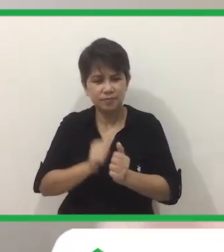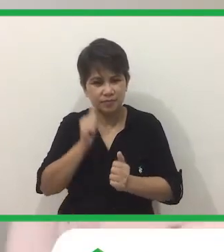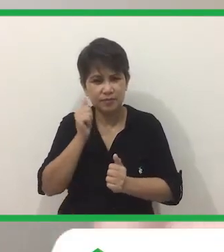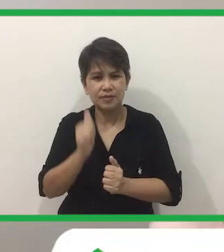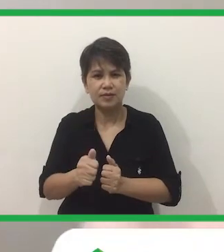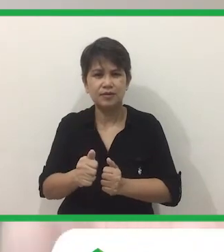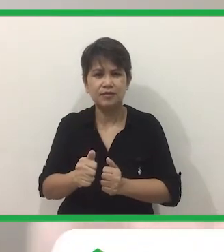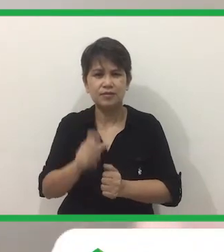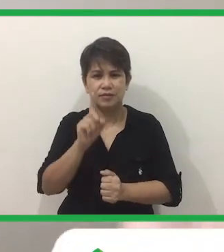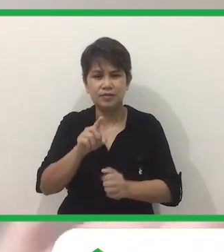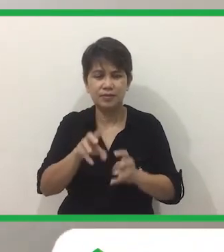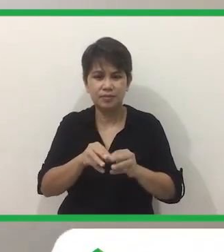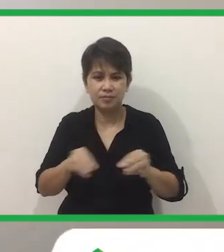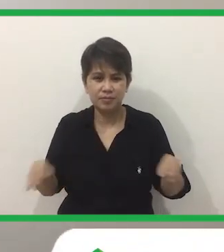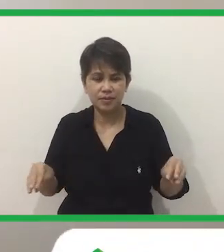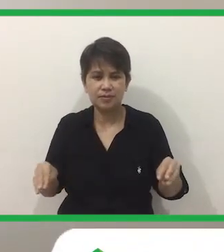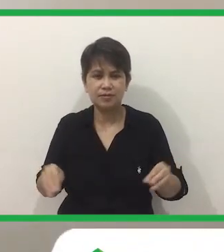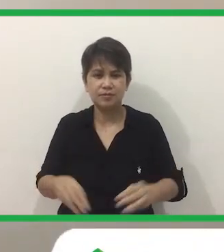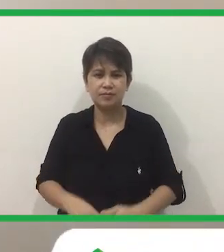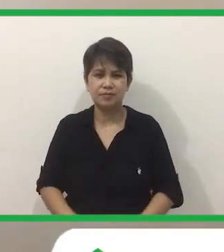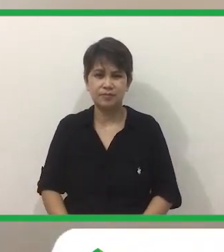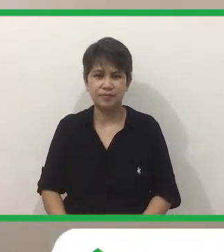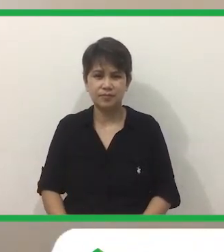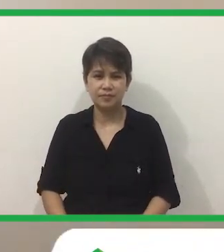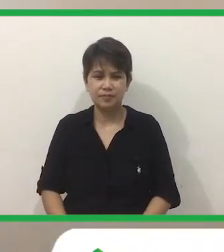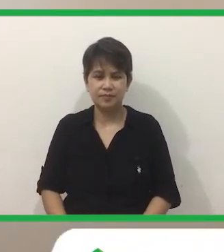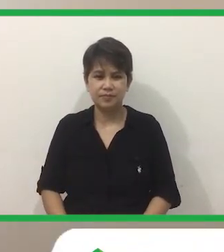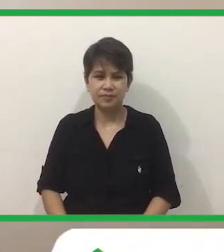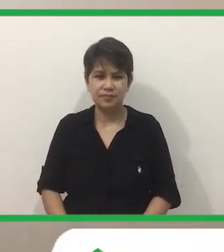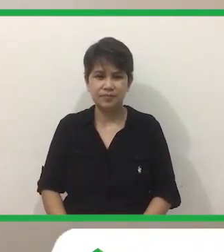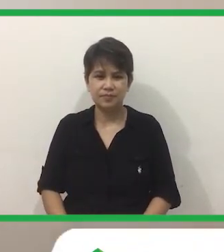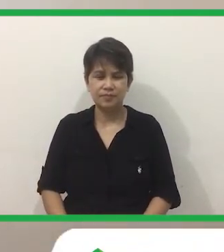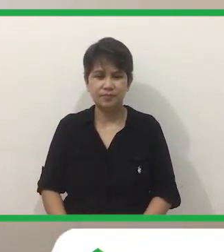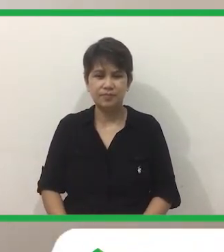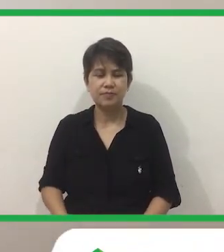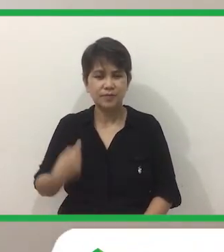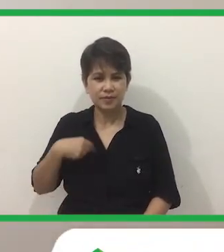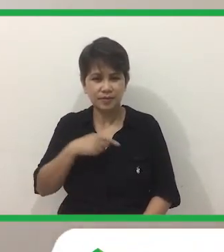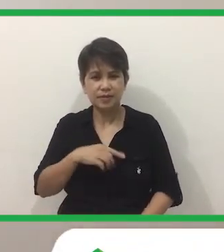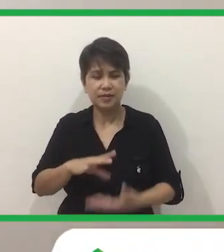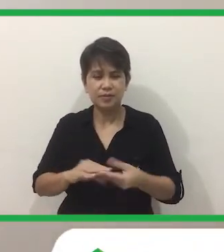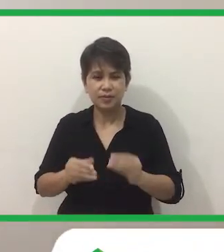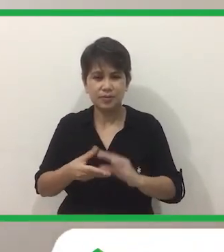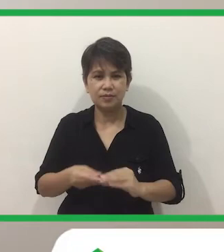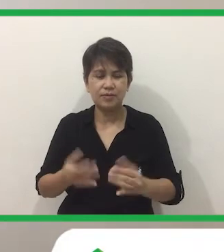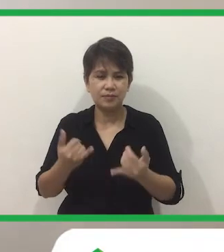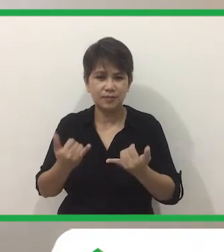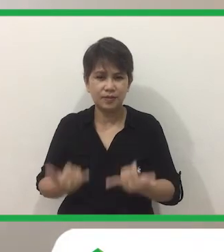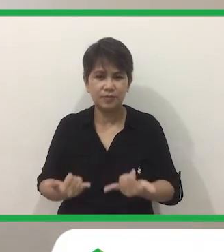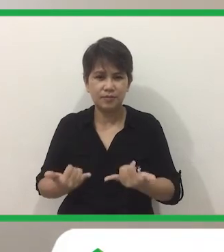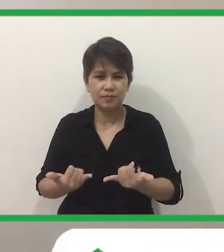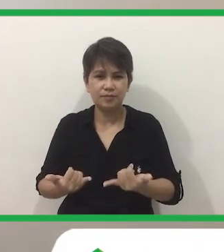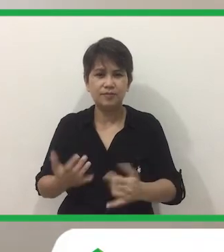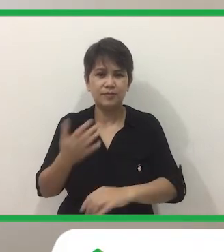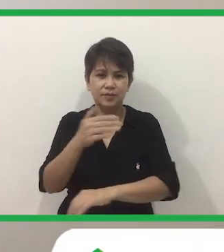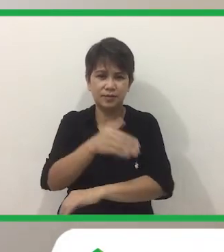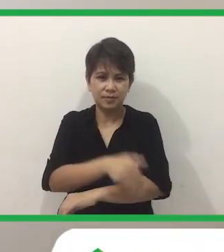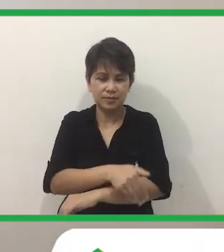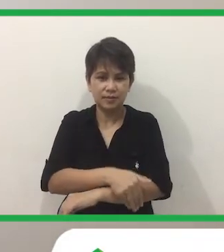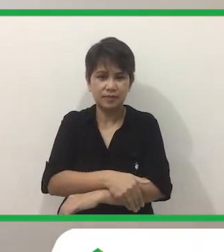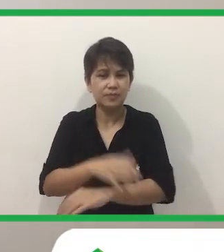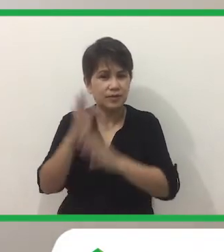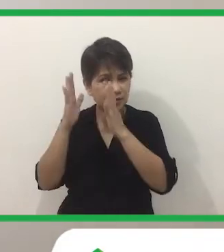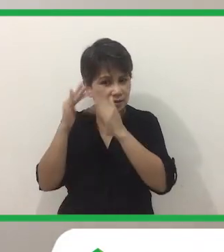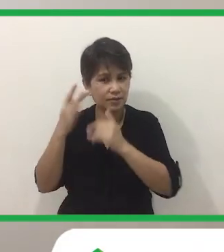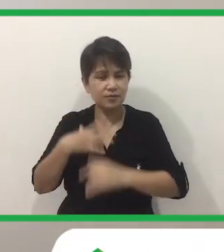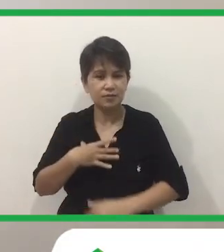Isang Metro Pwede Nyo Tingnan So Ayan At At At At At Sana Nagustuhan Nyo